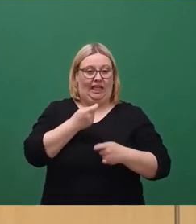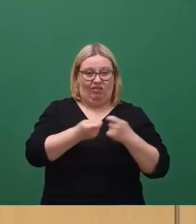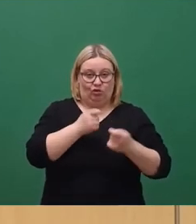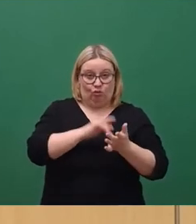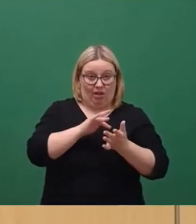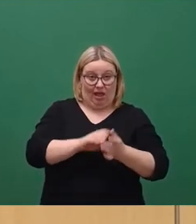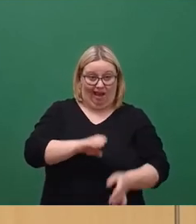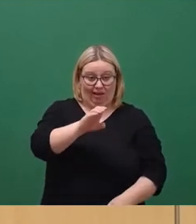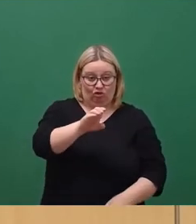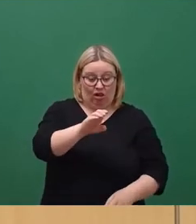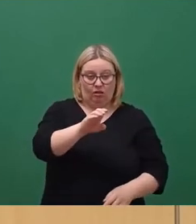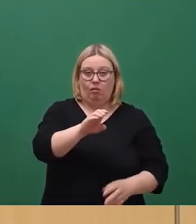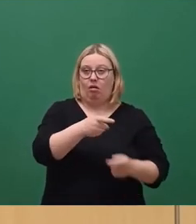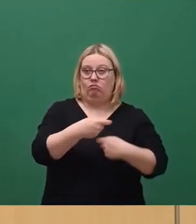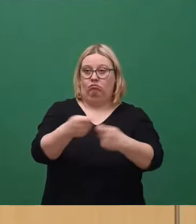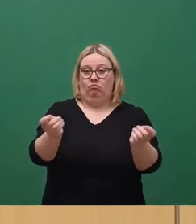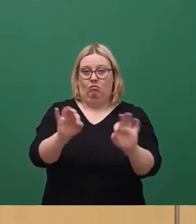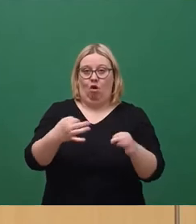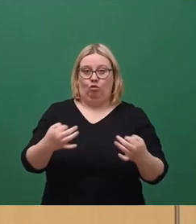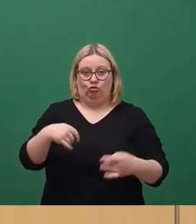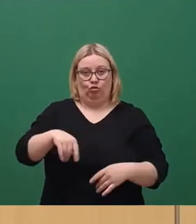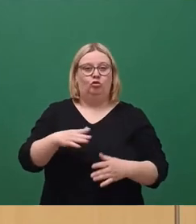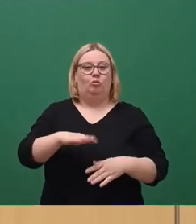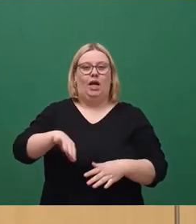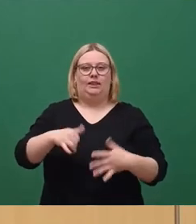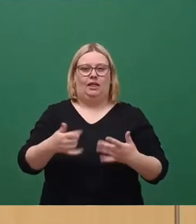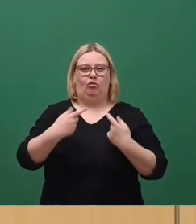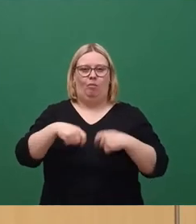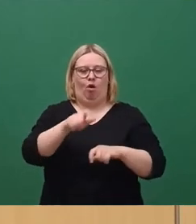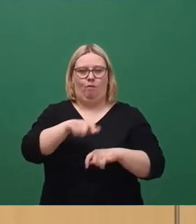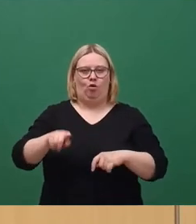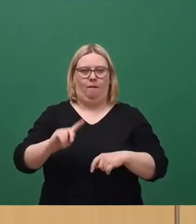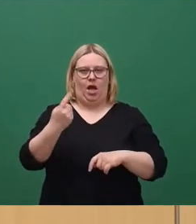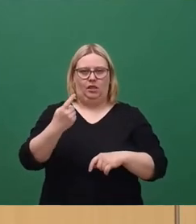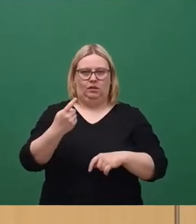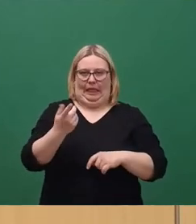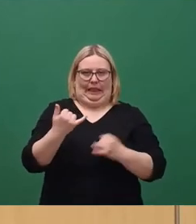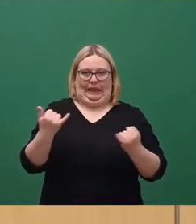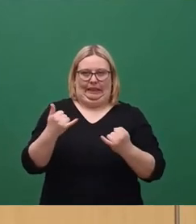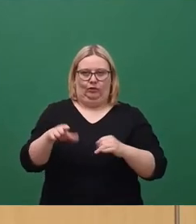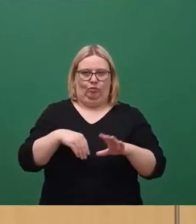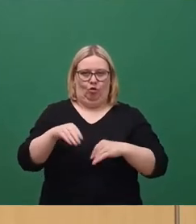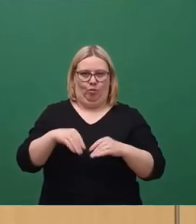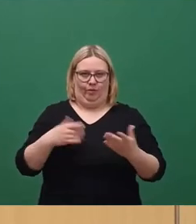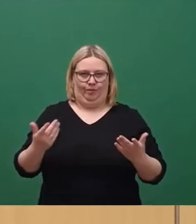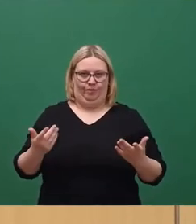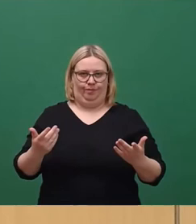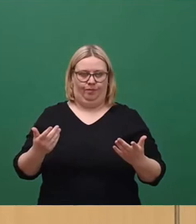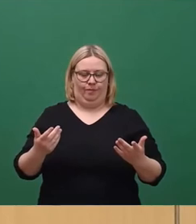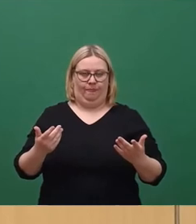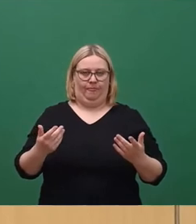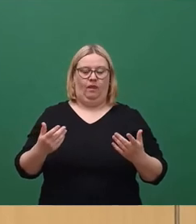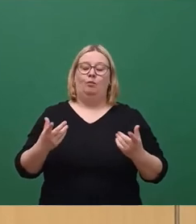insbesondere hier im Geschäftsbereich 6 des Baubürgermeisters Kühn, herkommt. Mit Blick auf große